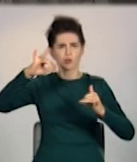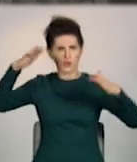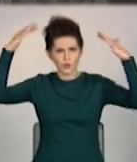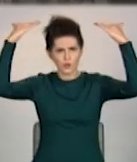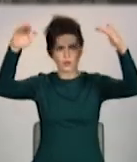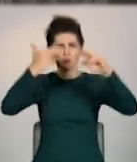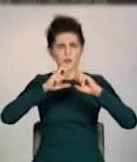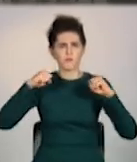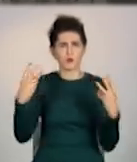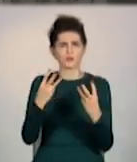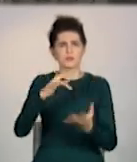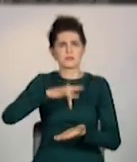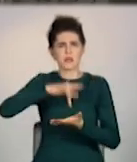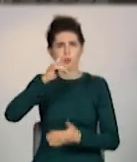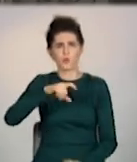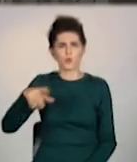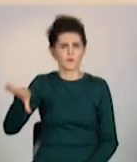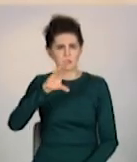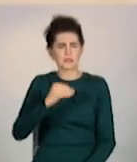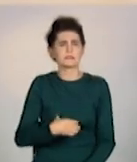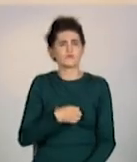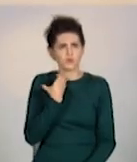Пожежа в центрі міста нав'якала місцевих.